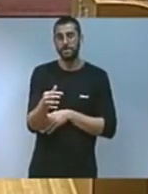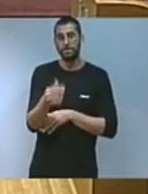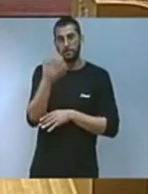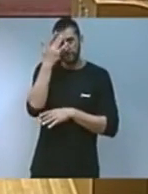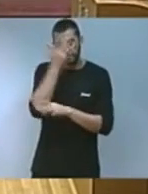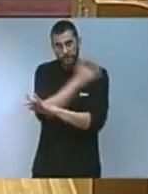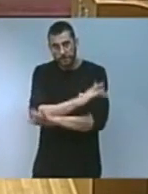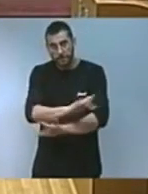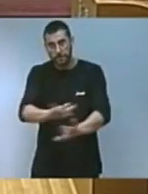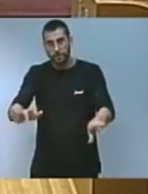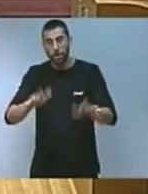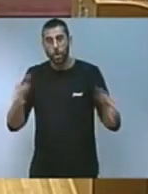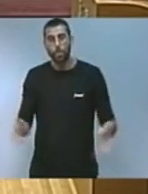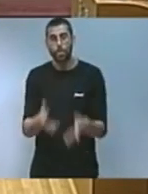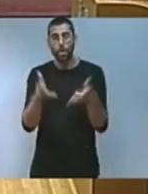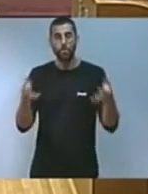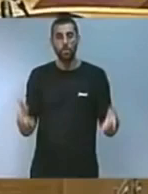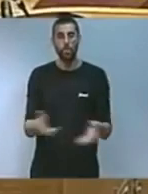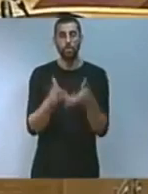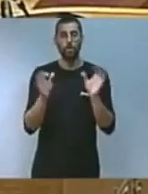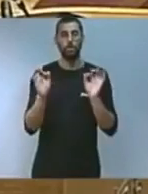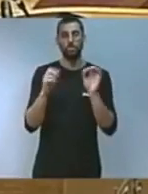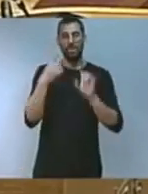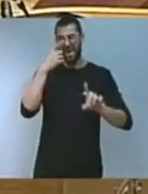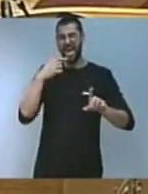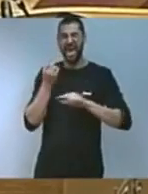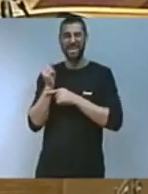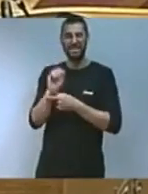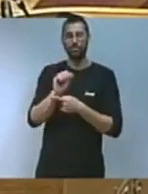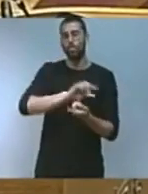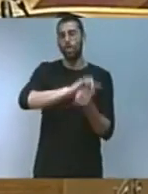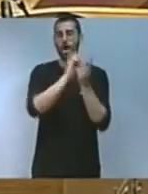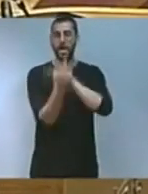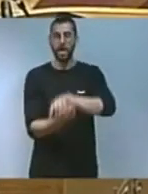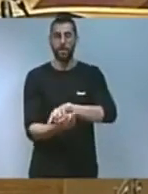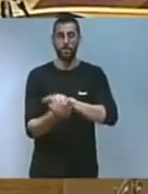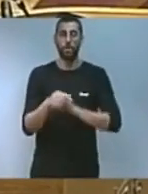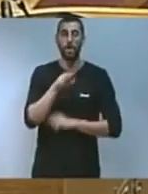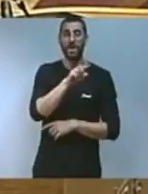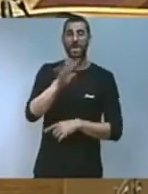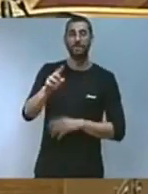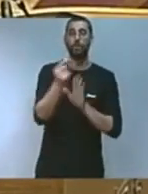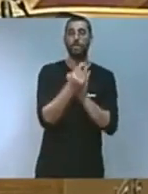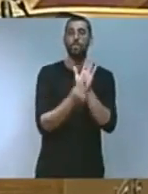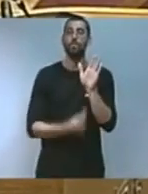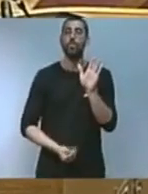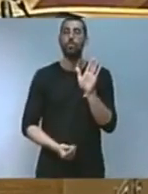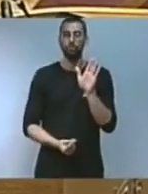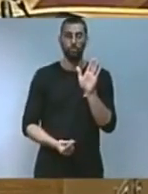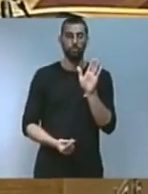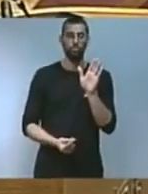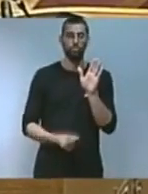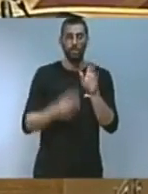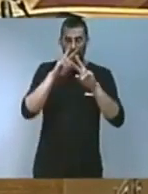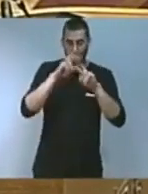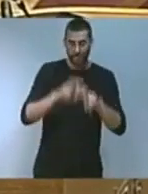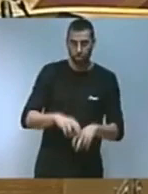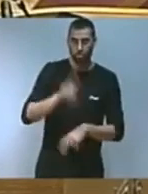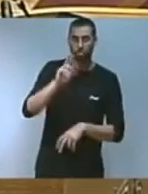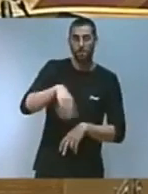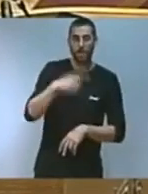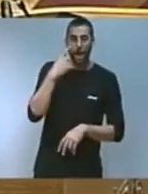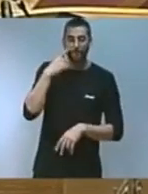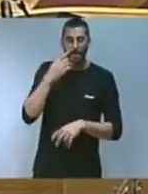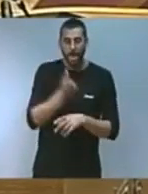promoció d'un canvi de comportament mitjançant 14 punts concrets d'actuació inclouen també la investigació per trobar alternatives